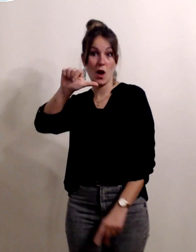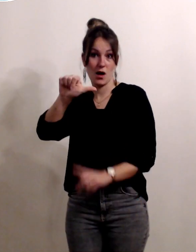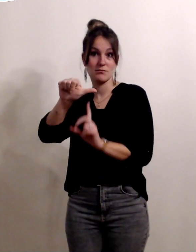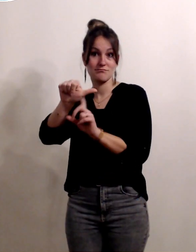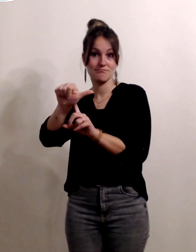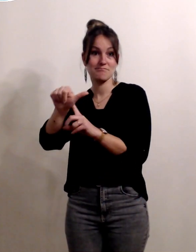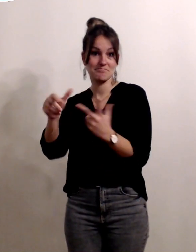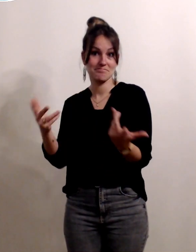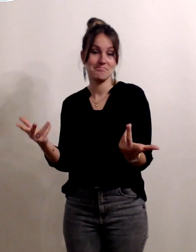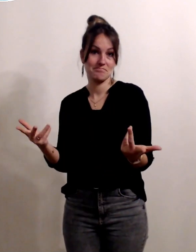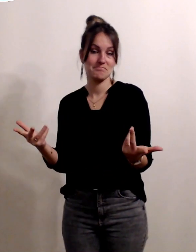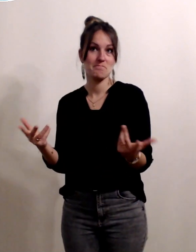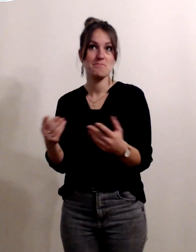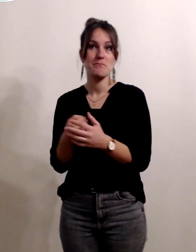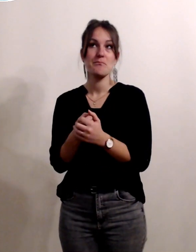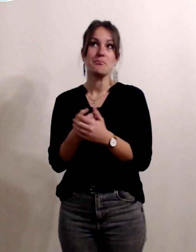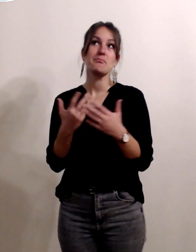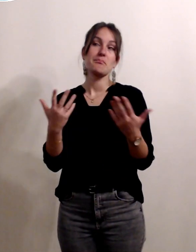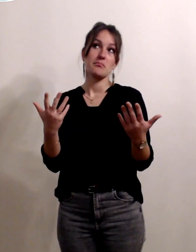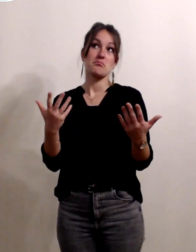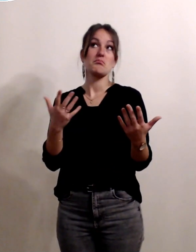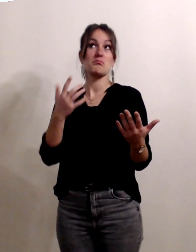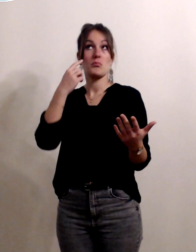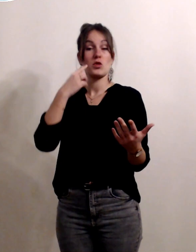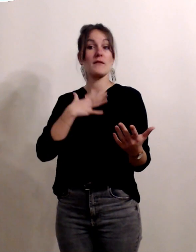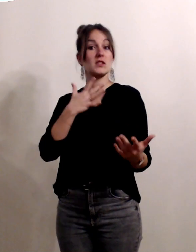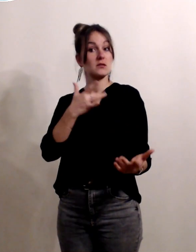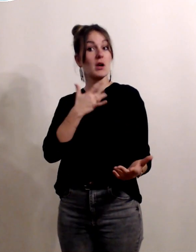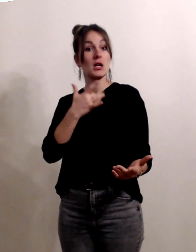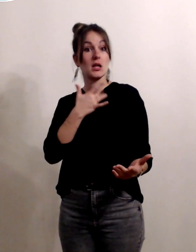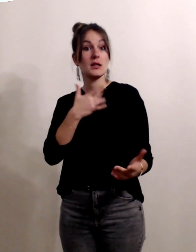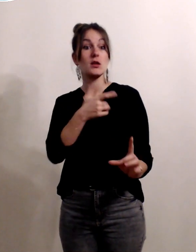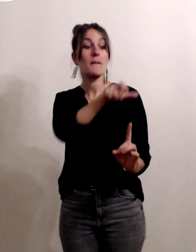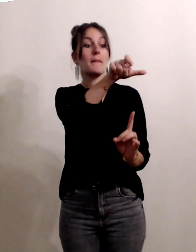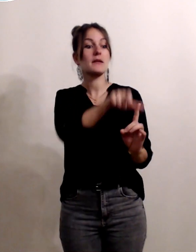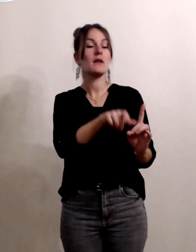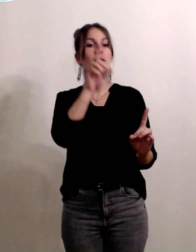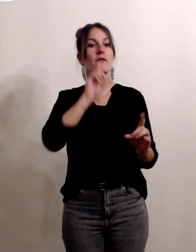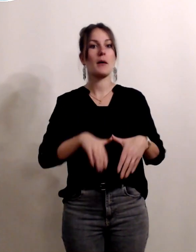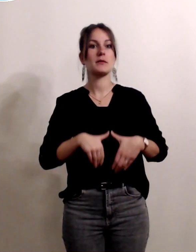qui à mon sens est intéressant dans l'accompagnement